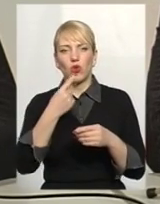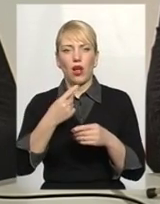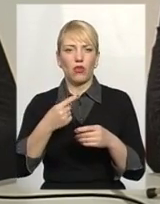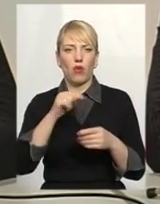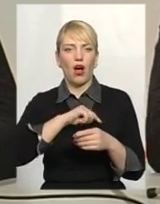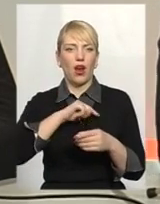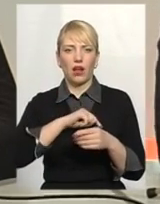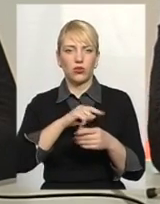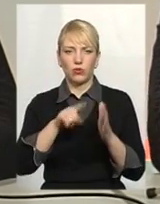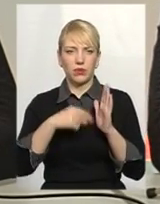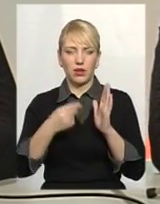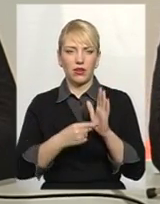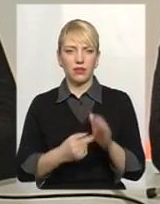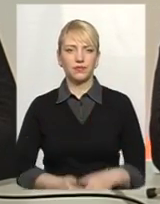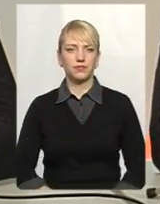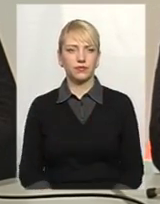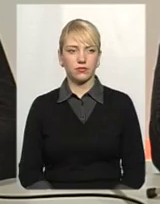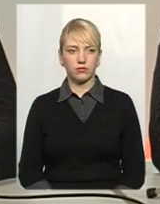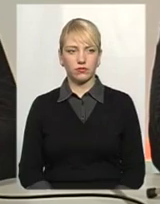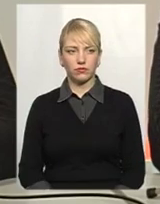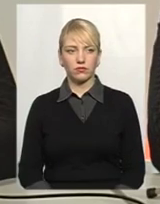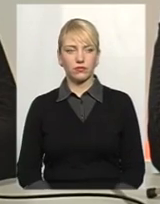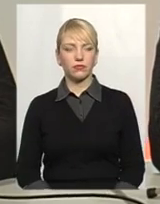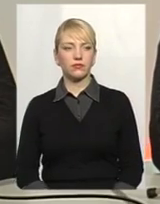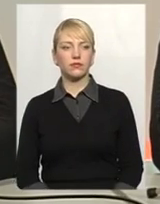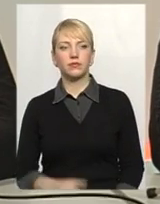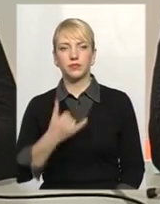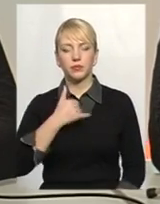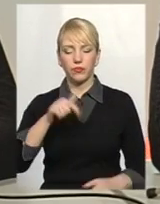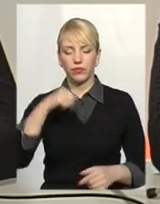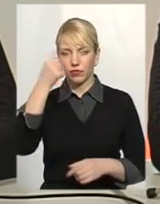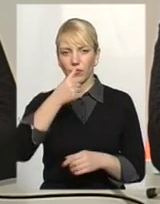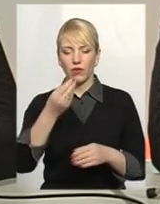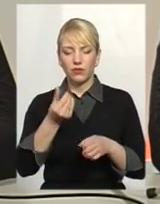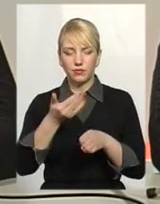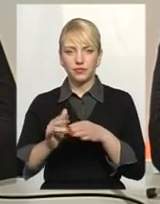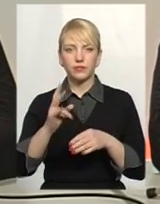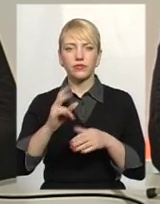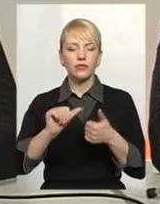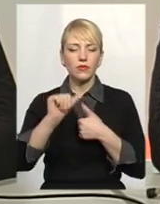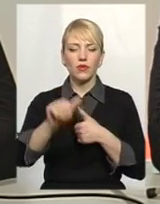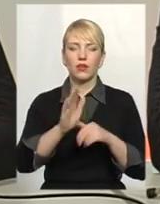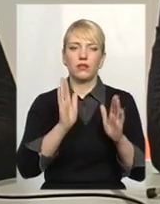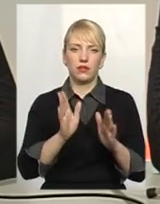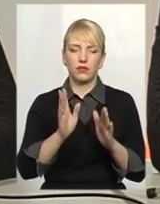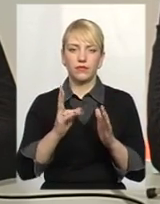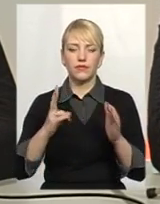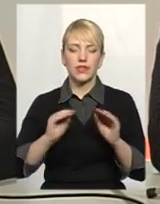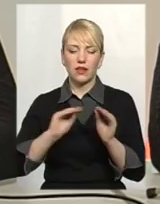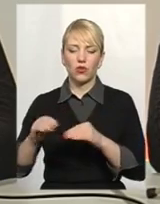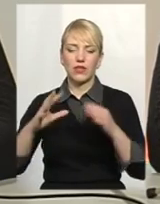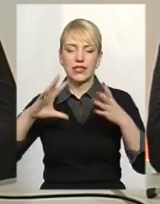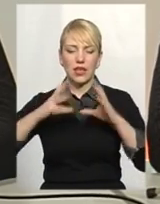питання, я думаю, буде вирішуватися. Тому, варікаю, в нас в цьому році виділених кошти виключно на встановлення загальнобудинкових